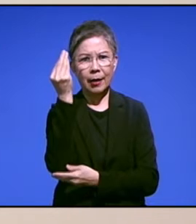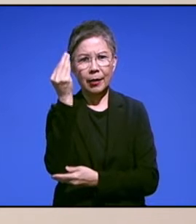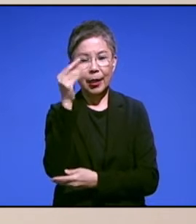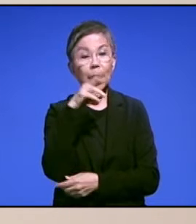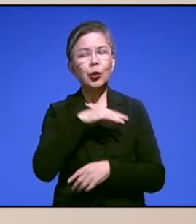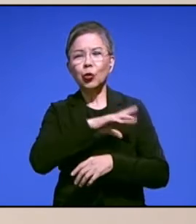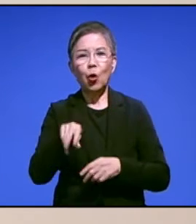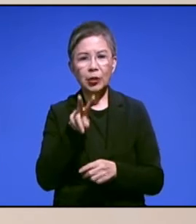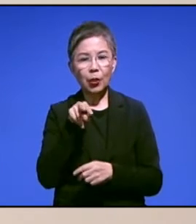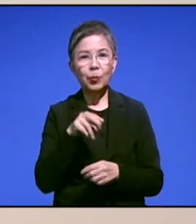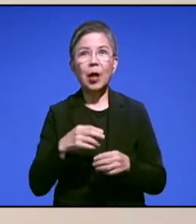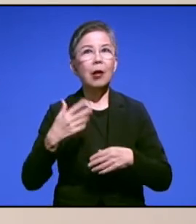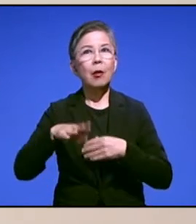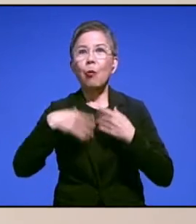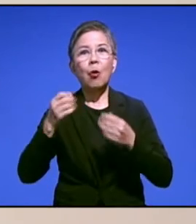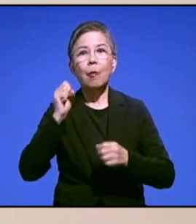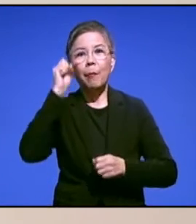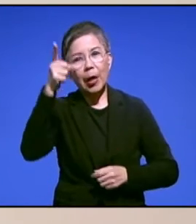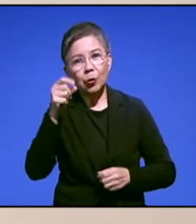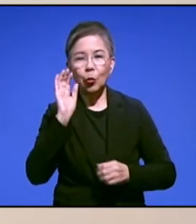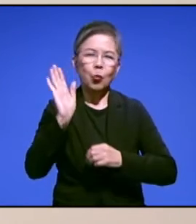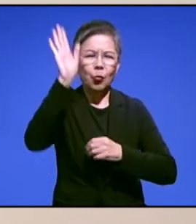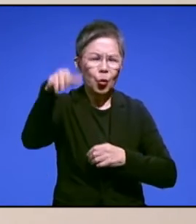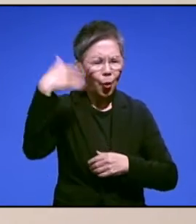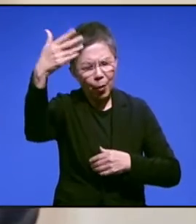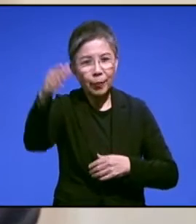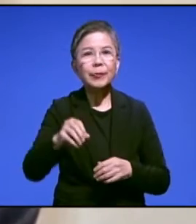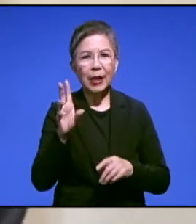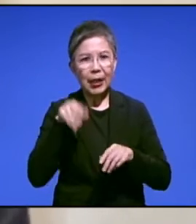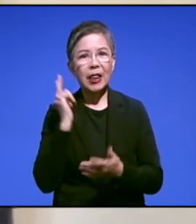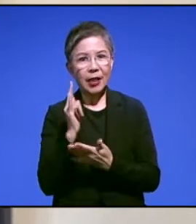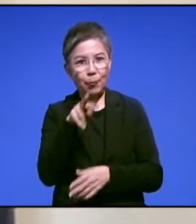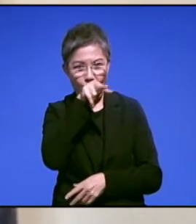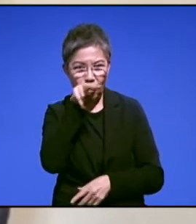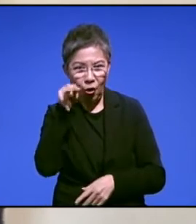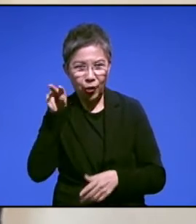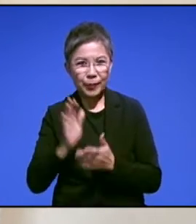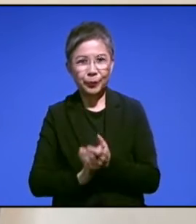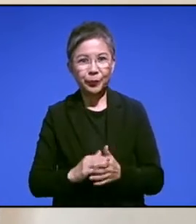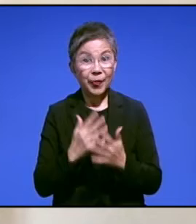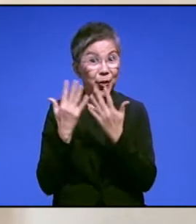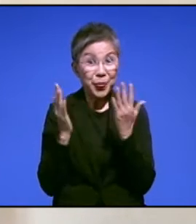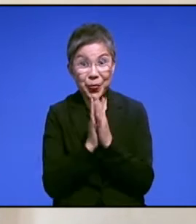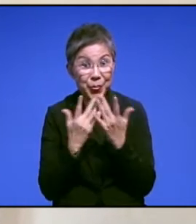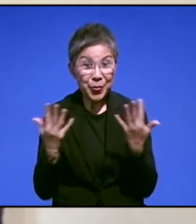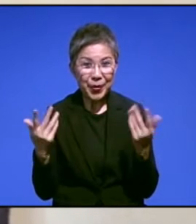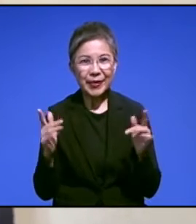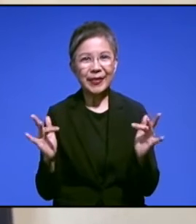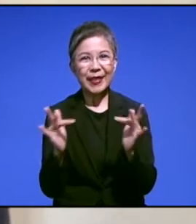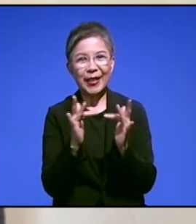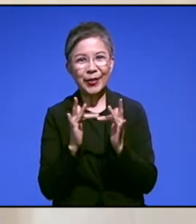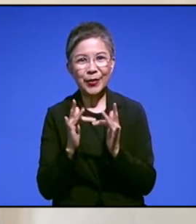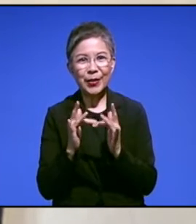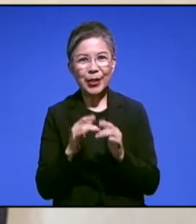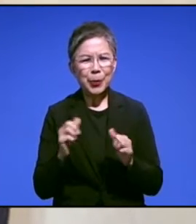bisa ditonton satu tahun mendatang, bahkan beberapa tahun mendatang setelah ini. Keseruan ulang tahun Jakarta yang digelar secara virtual masih